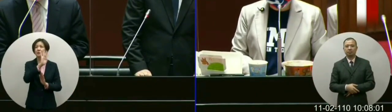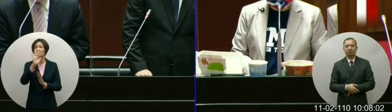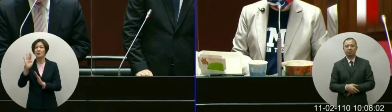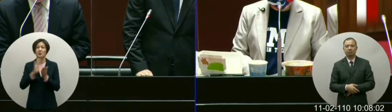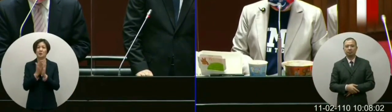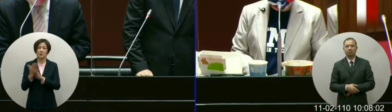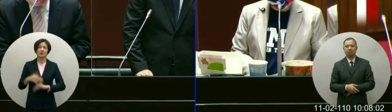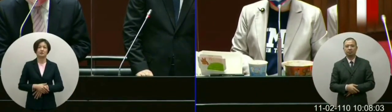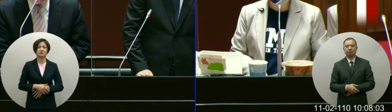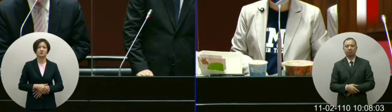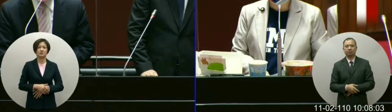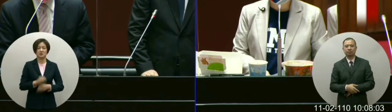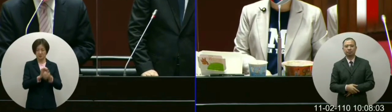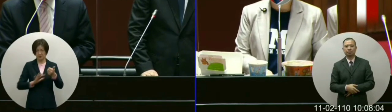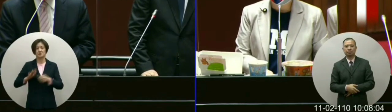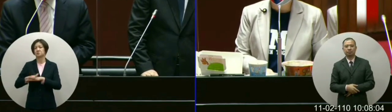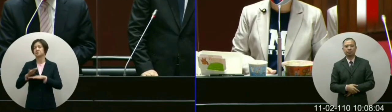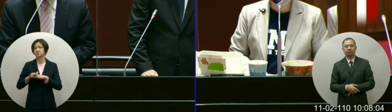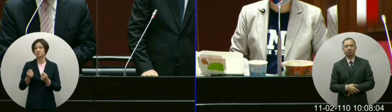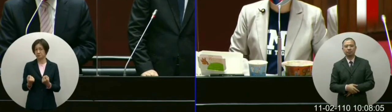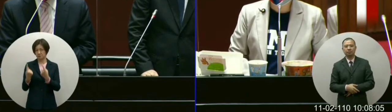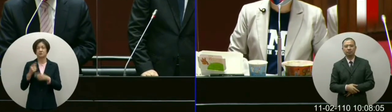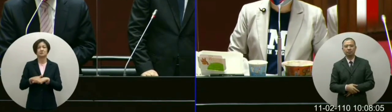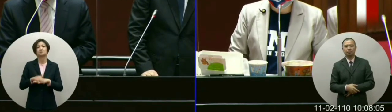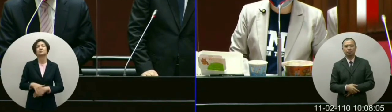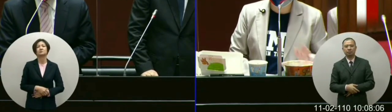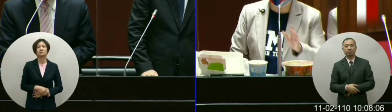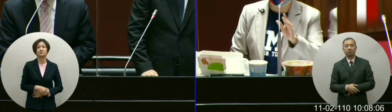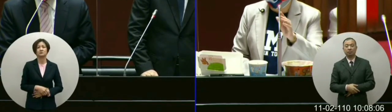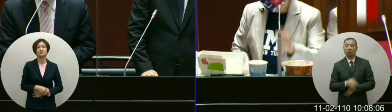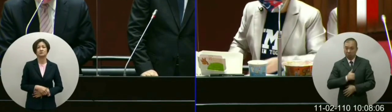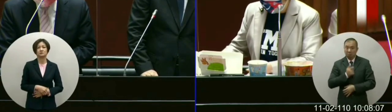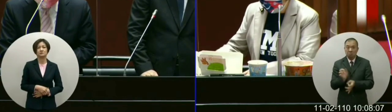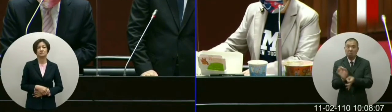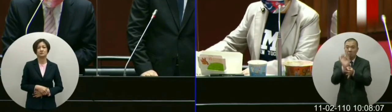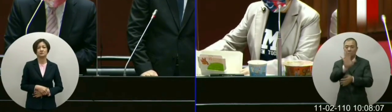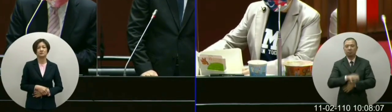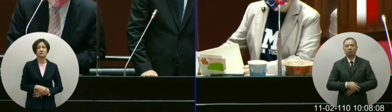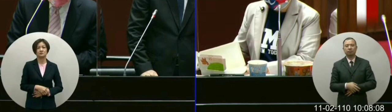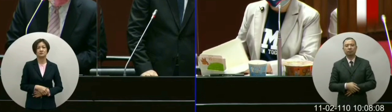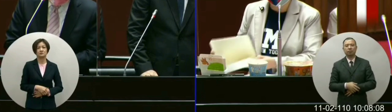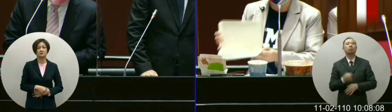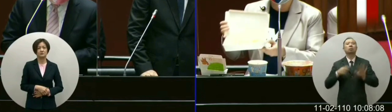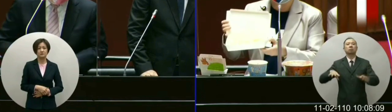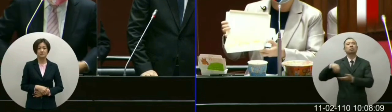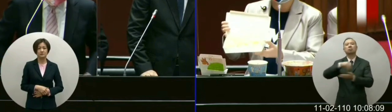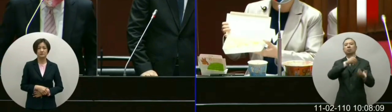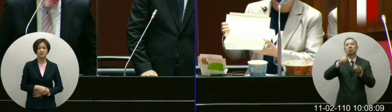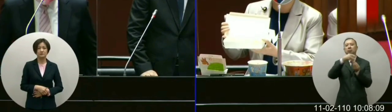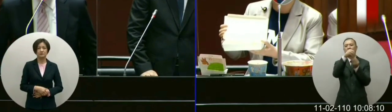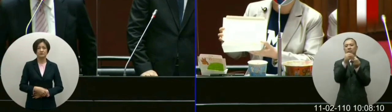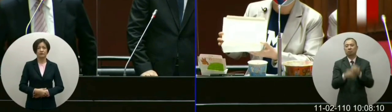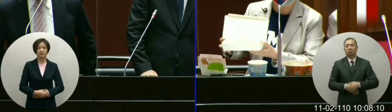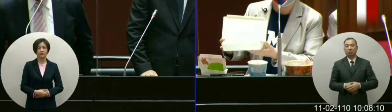响有些品项确实有波动确实有波动所以本期今天带来这个水饺